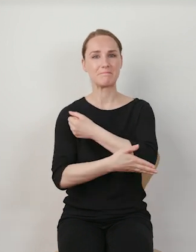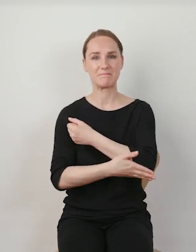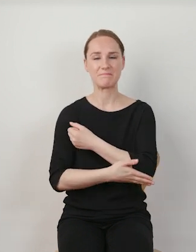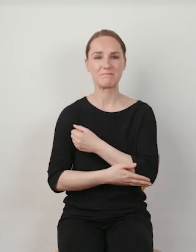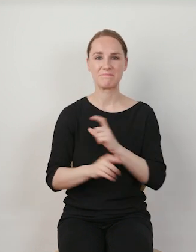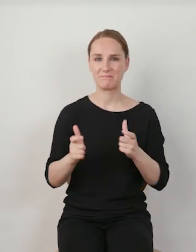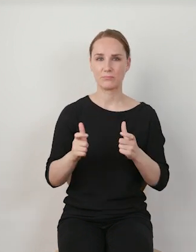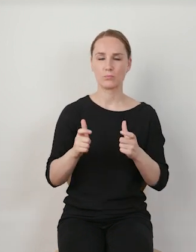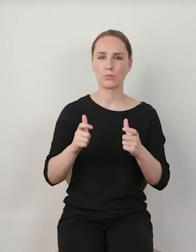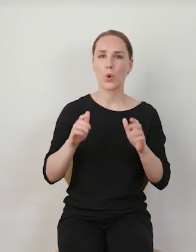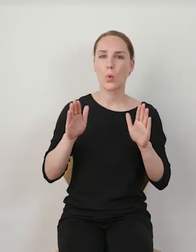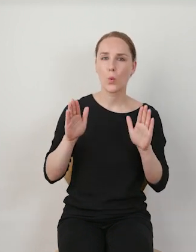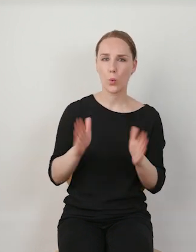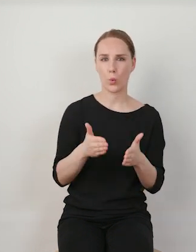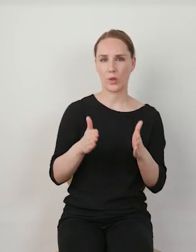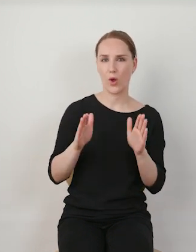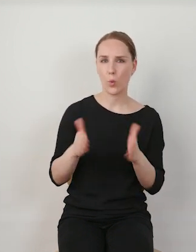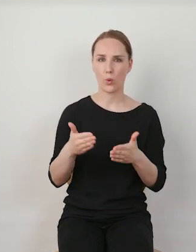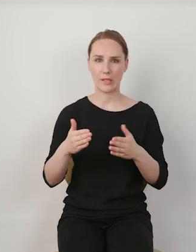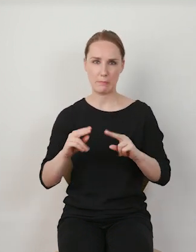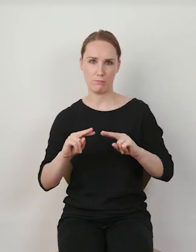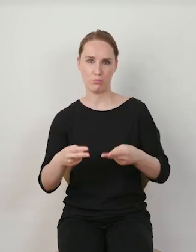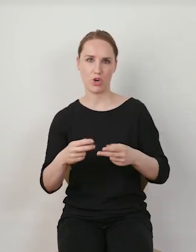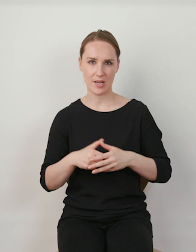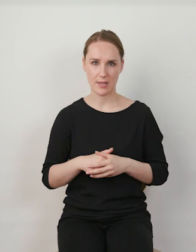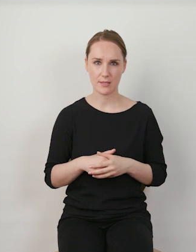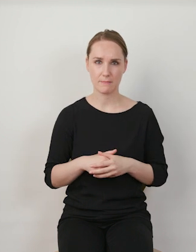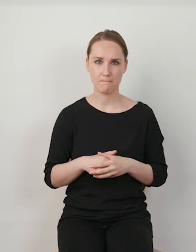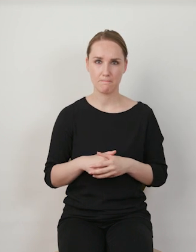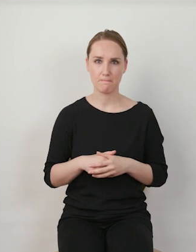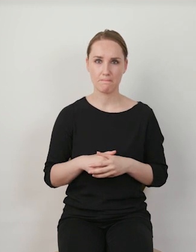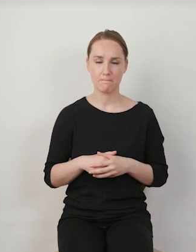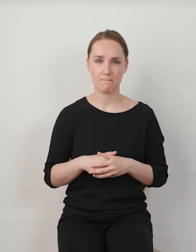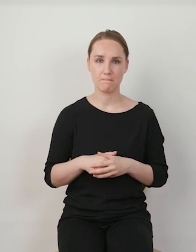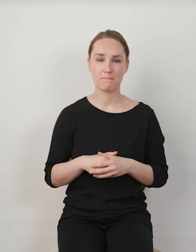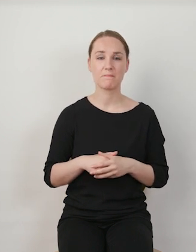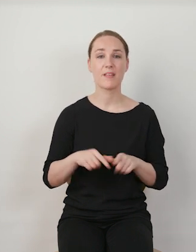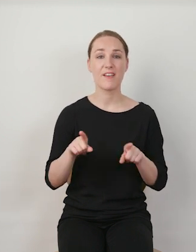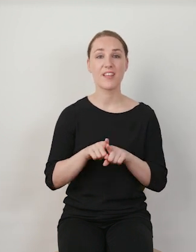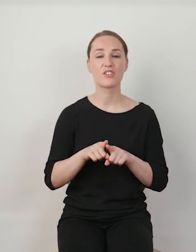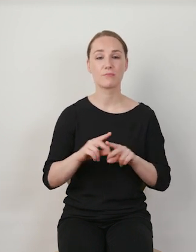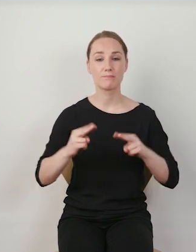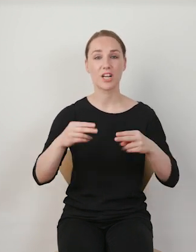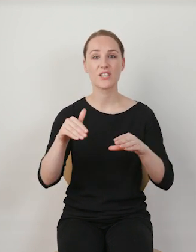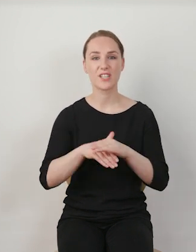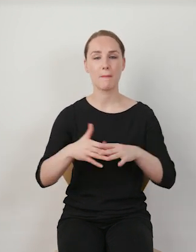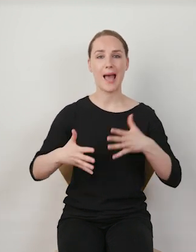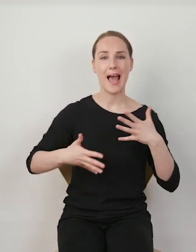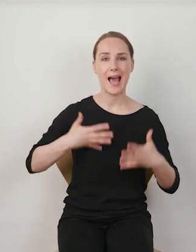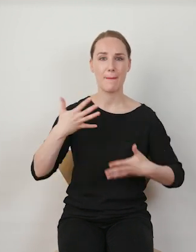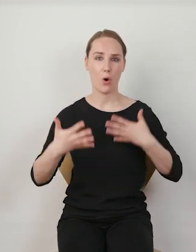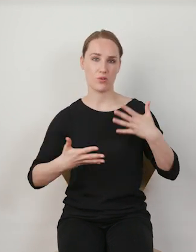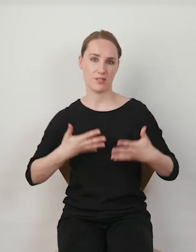krótkich, zwięzłych przekazach, które jednocześnie są nacechowane emocjonalnie albo